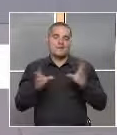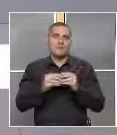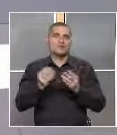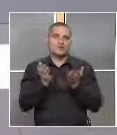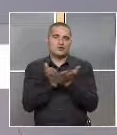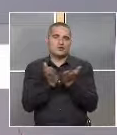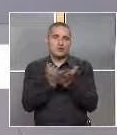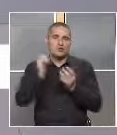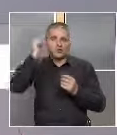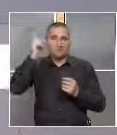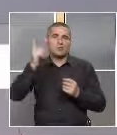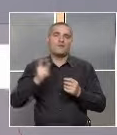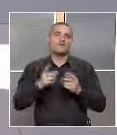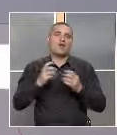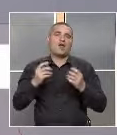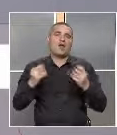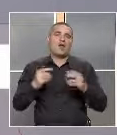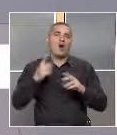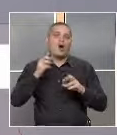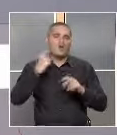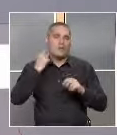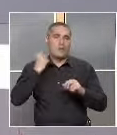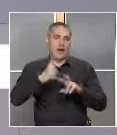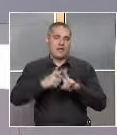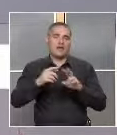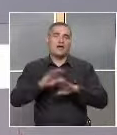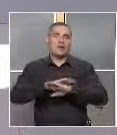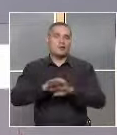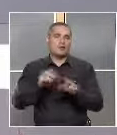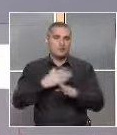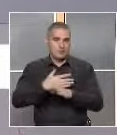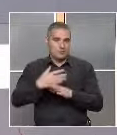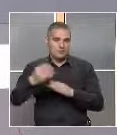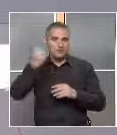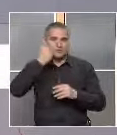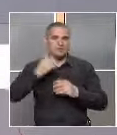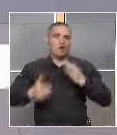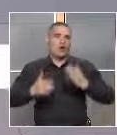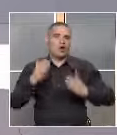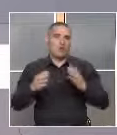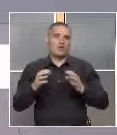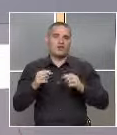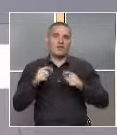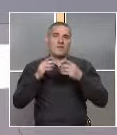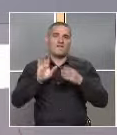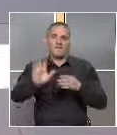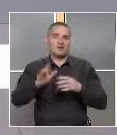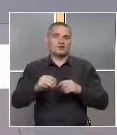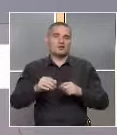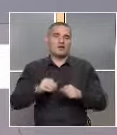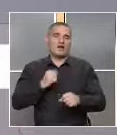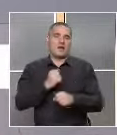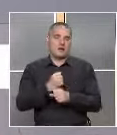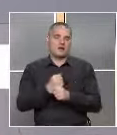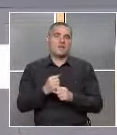Българска академия на науките приключиха поне на този етап. Ще продължите ли обаче да използвате роботи в вашата дейност?